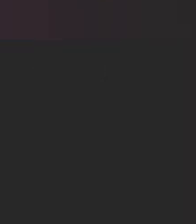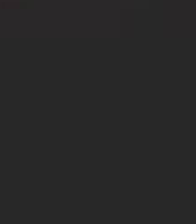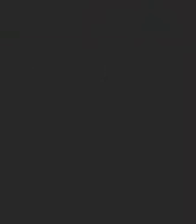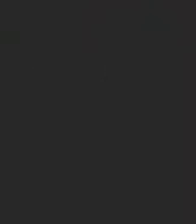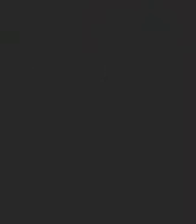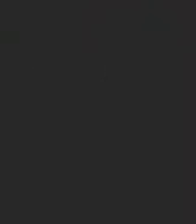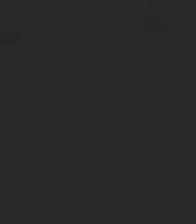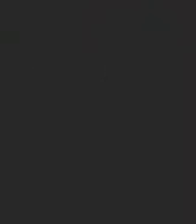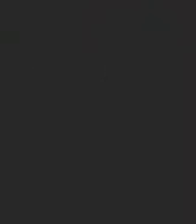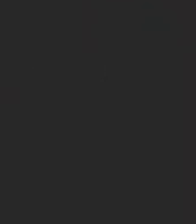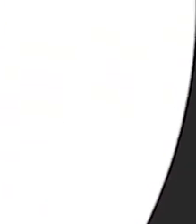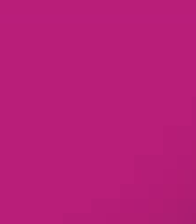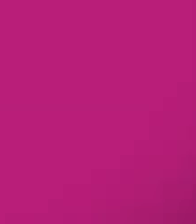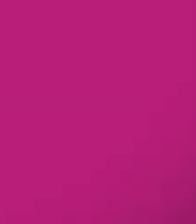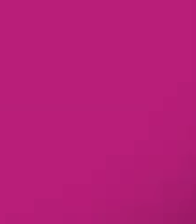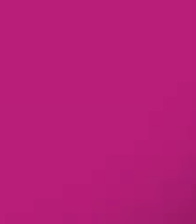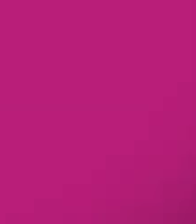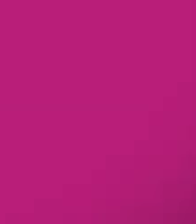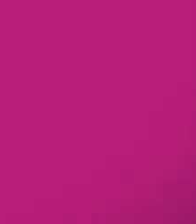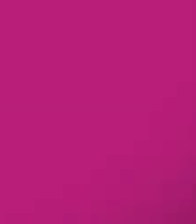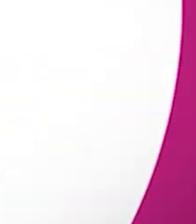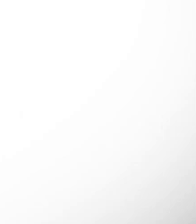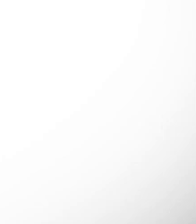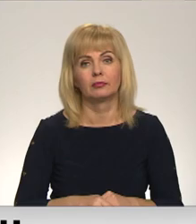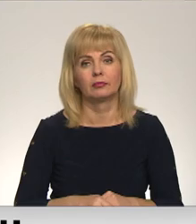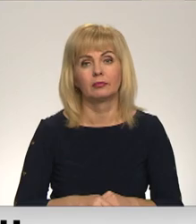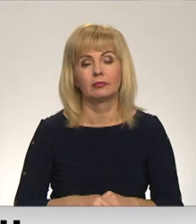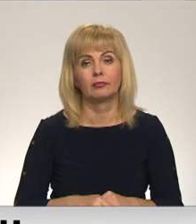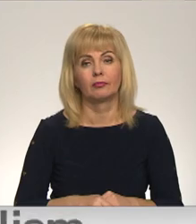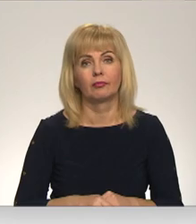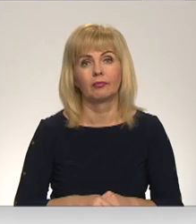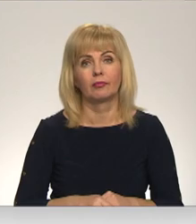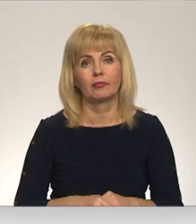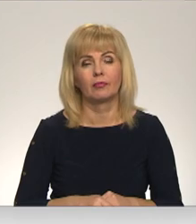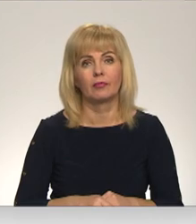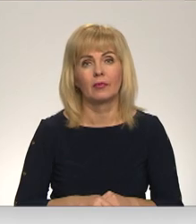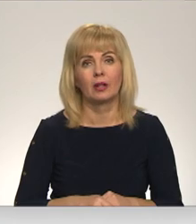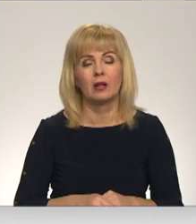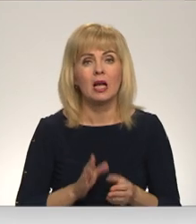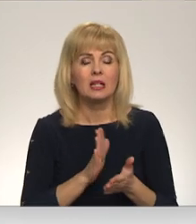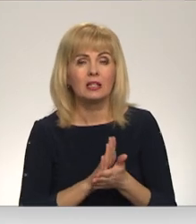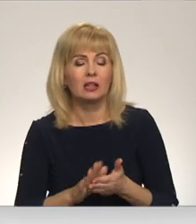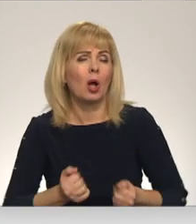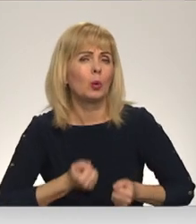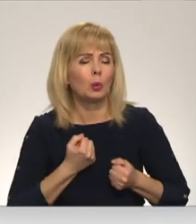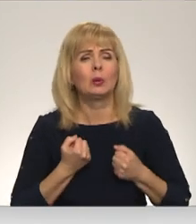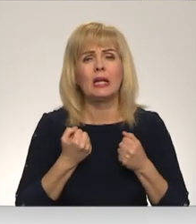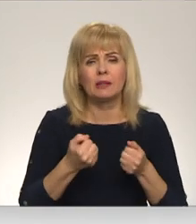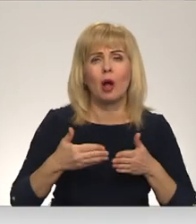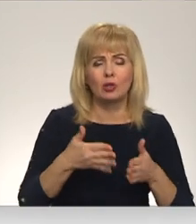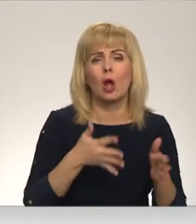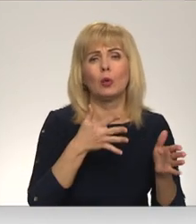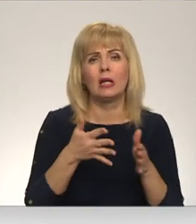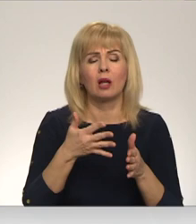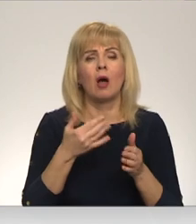Re! Viss ēters ir te! Bedrainie un slidenie grūti izbraucamie ceļi ietekmē arī